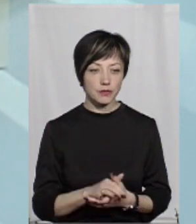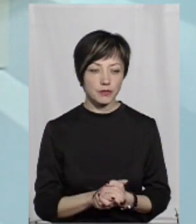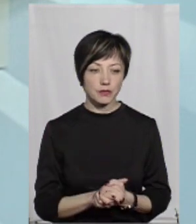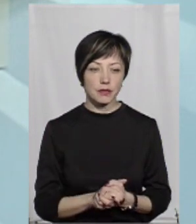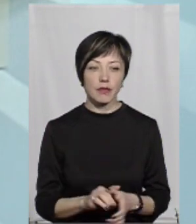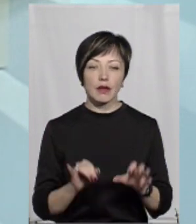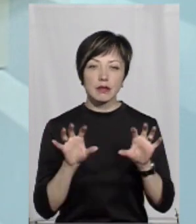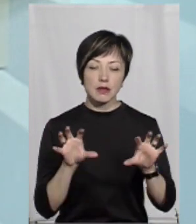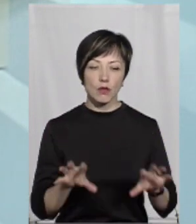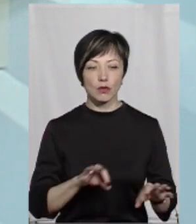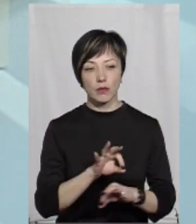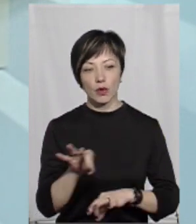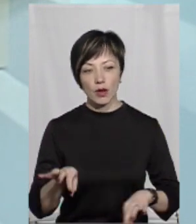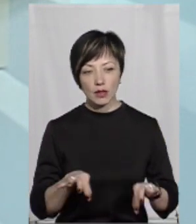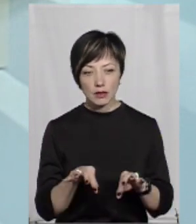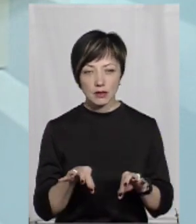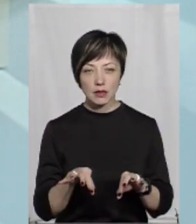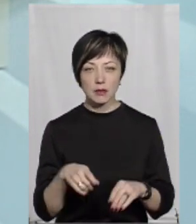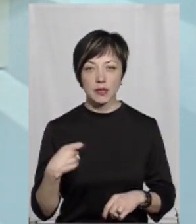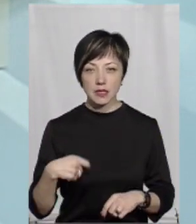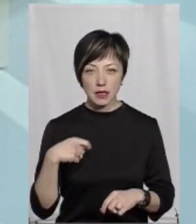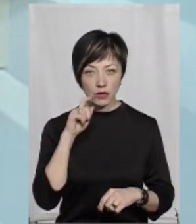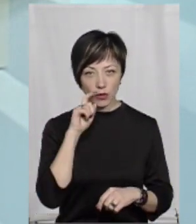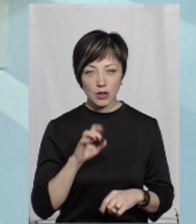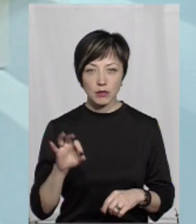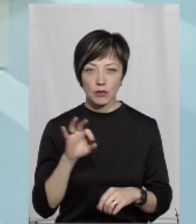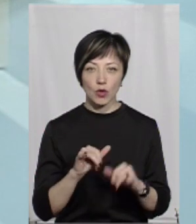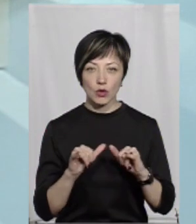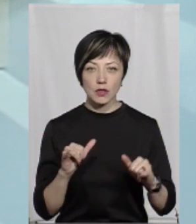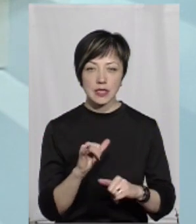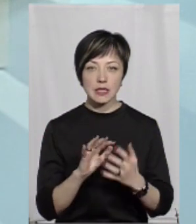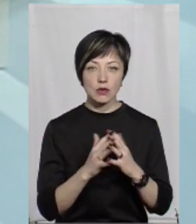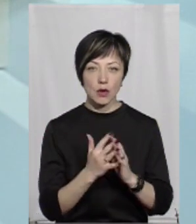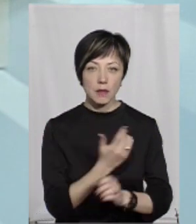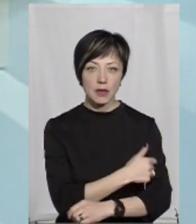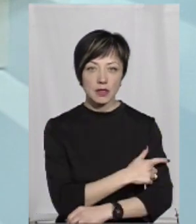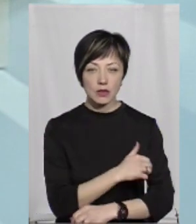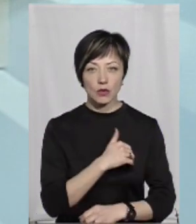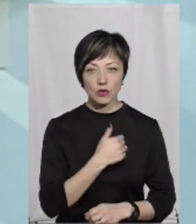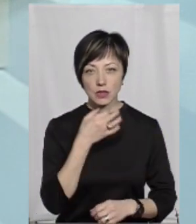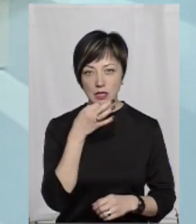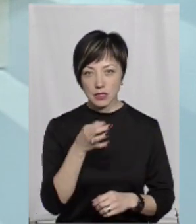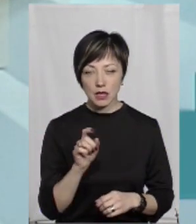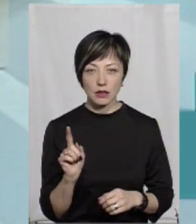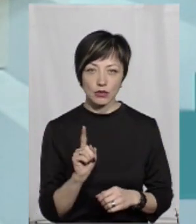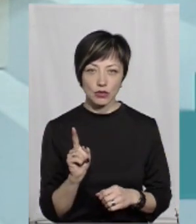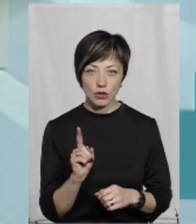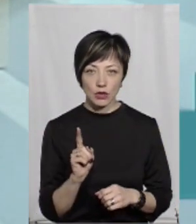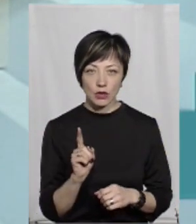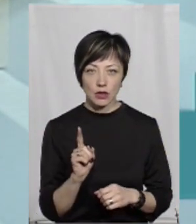законопроект і законопроект президента України про розвиток сільської медицини. Хочу сказати, що ми